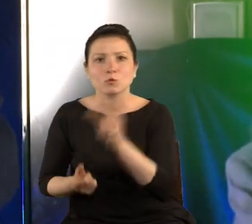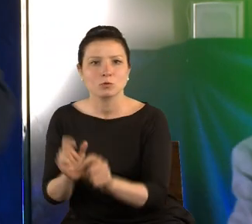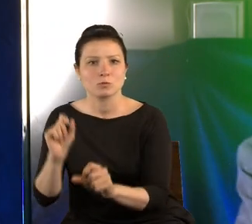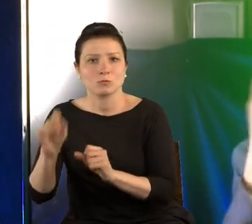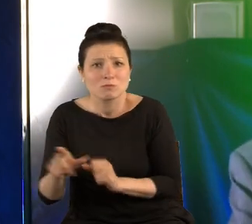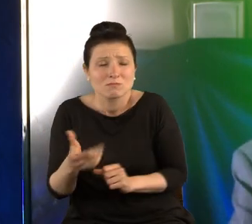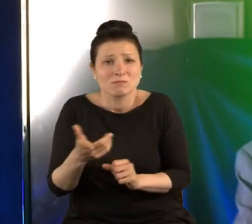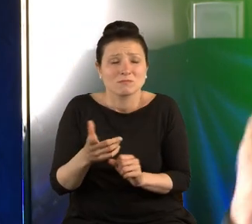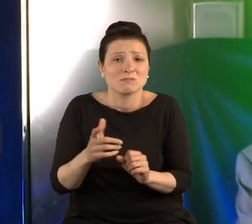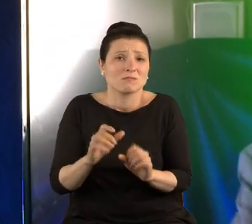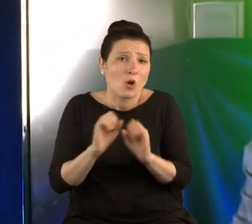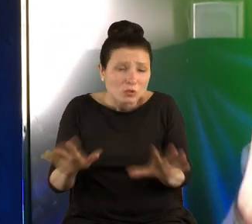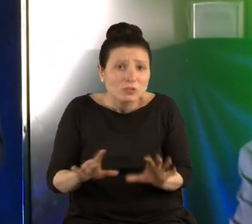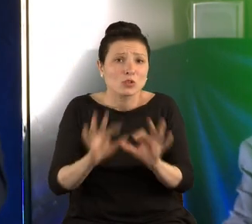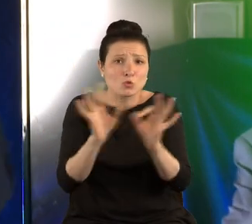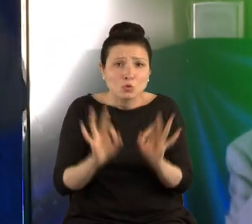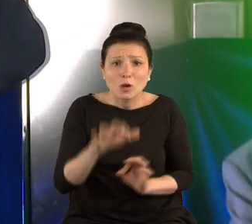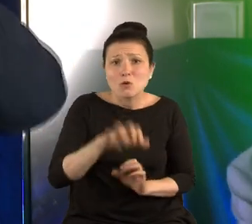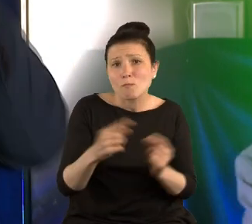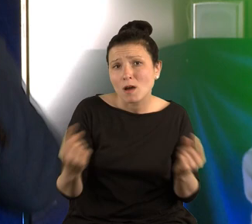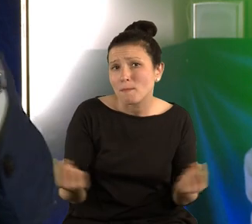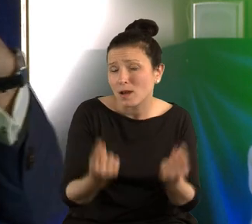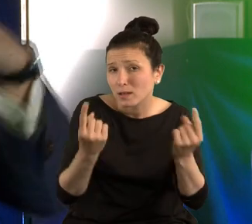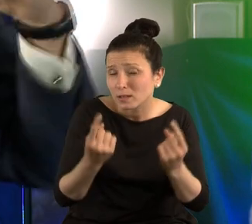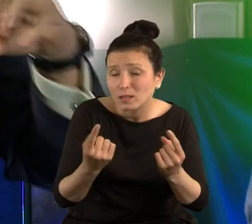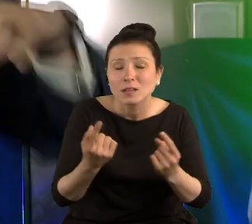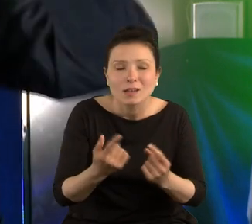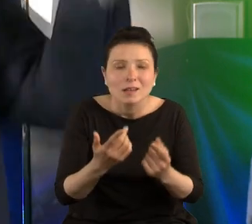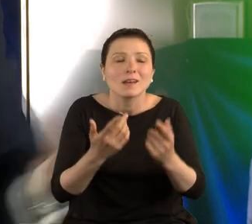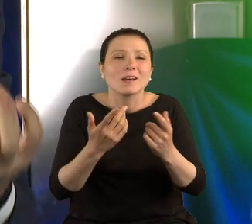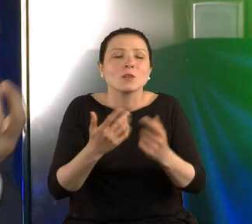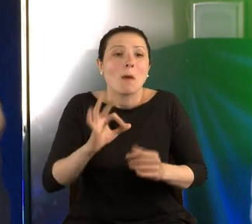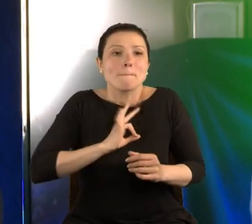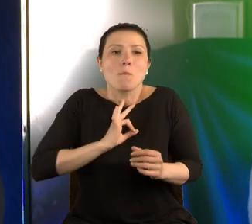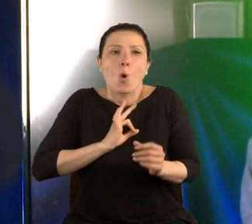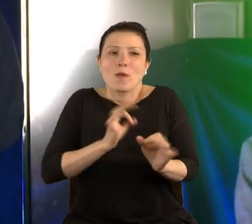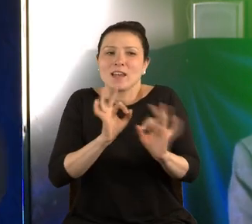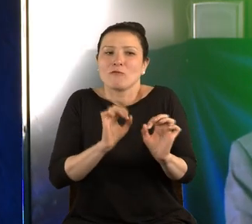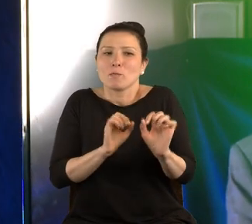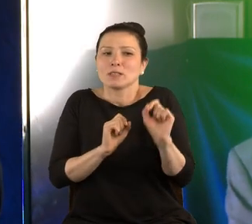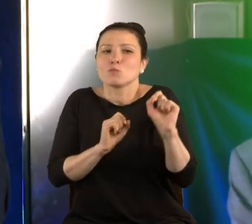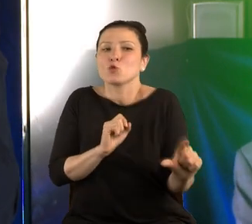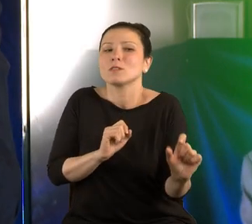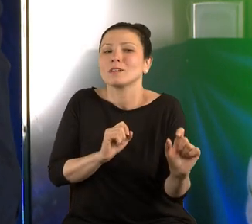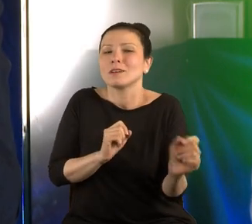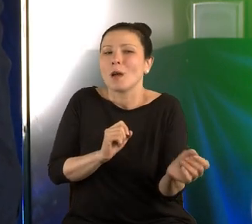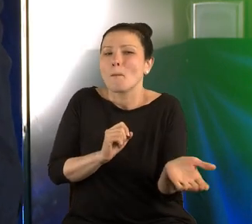marketingu polega na tym, żeby mój bąbel utrzymywał się jak najdłużej na powierzchni.